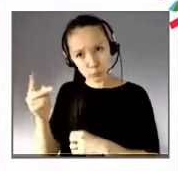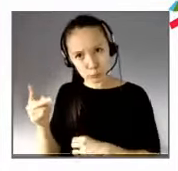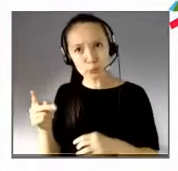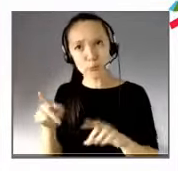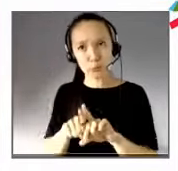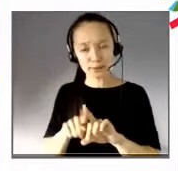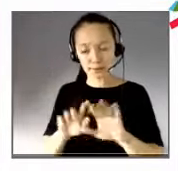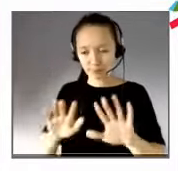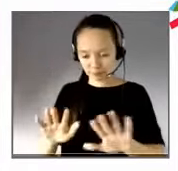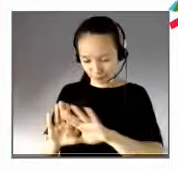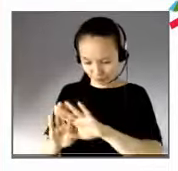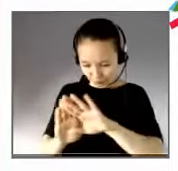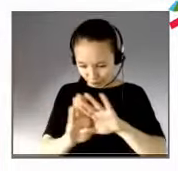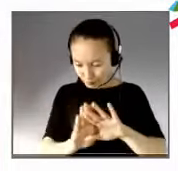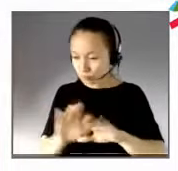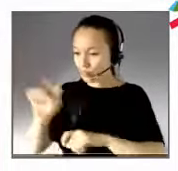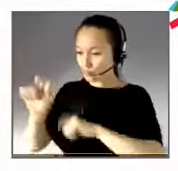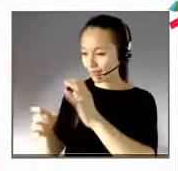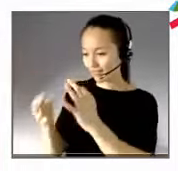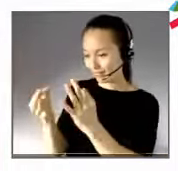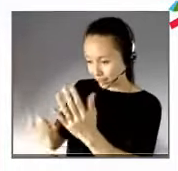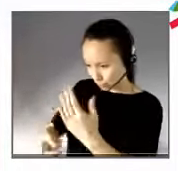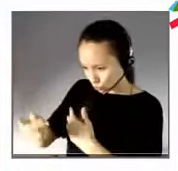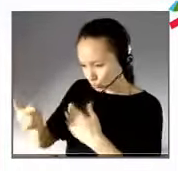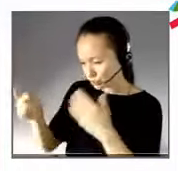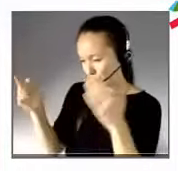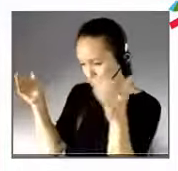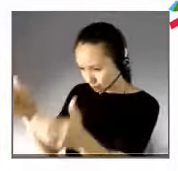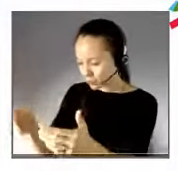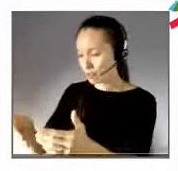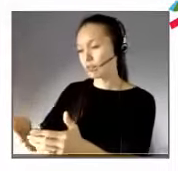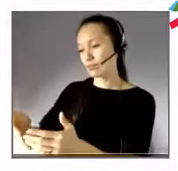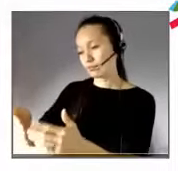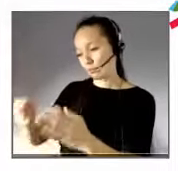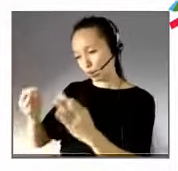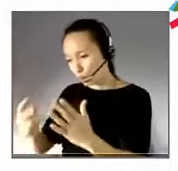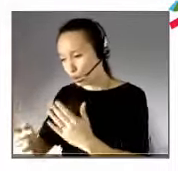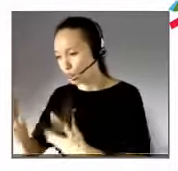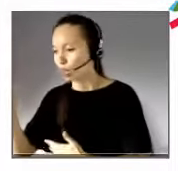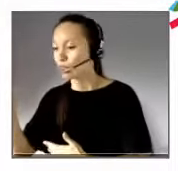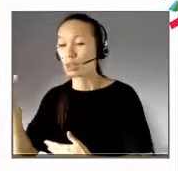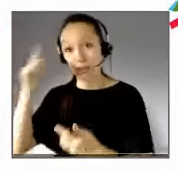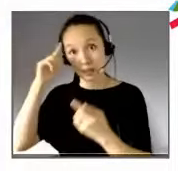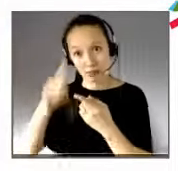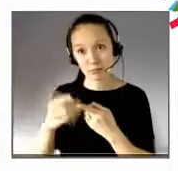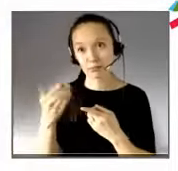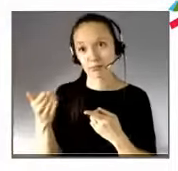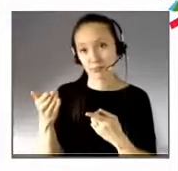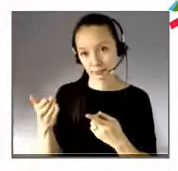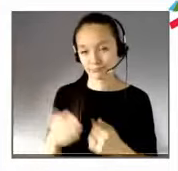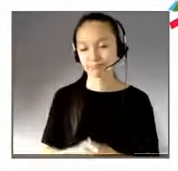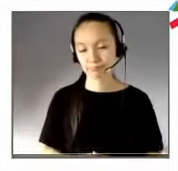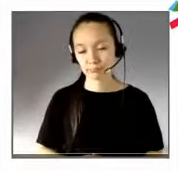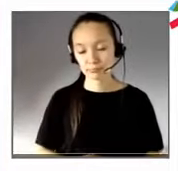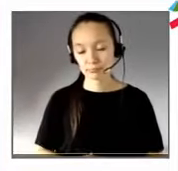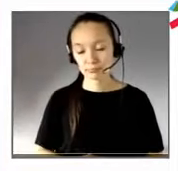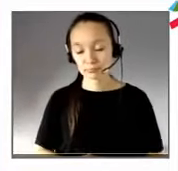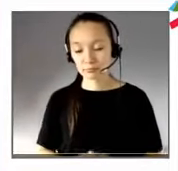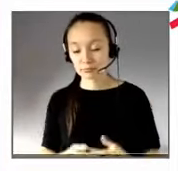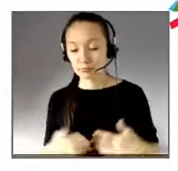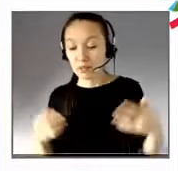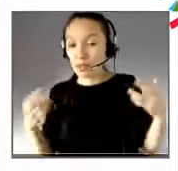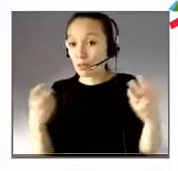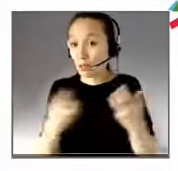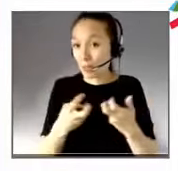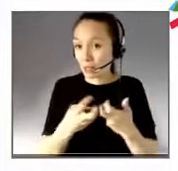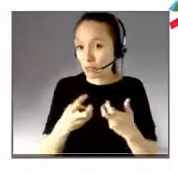plus fragiles dans cette situation de vagues qui concernent beaucoup de monde. Et donc, en fait, concrètement, par exemple, on s'est dit